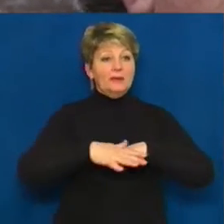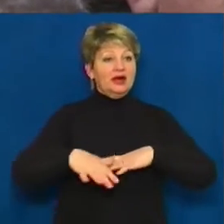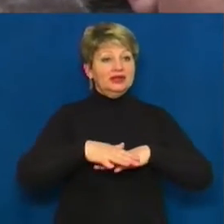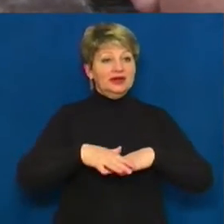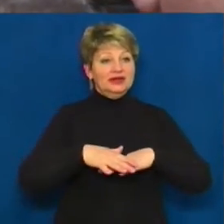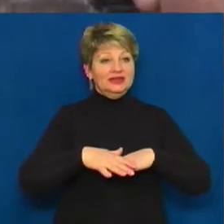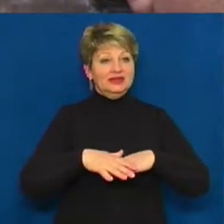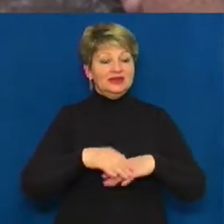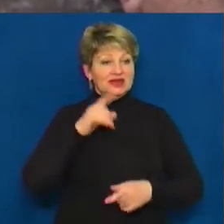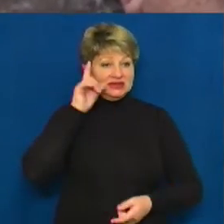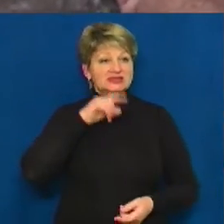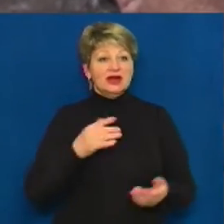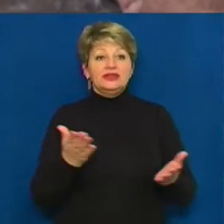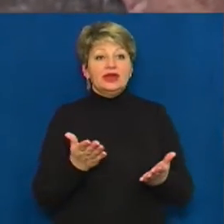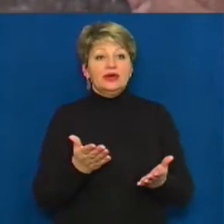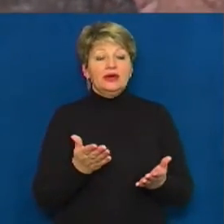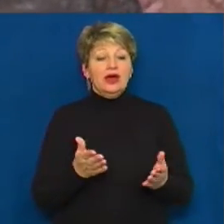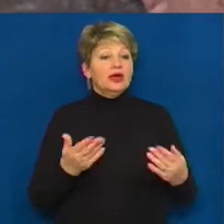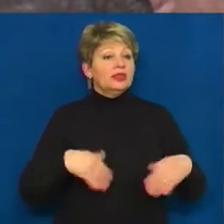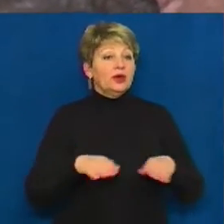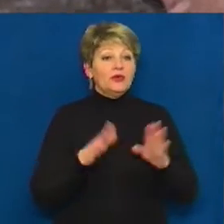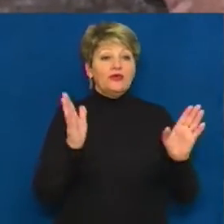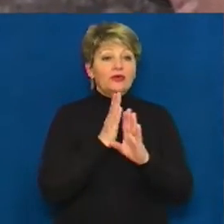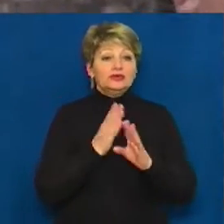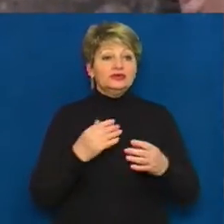який він. Ну, такого воздуха я більше не знаю.